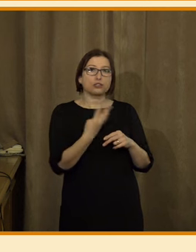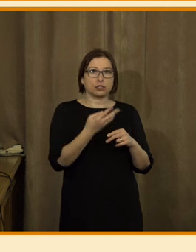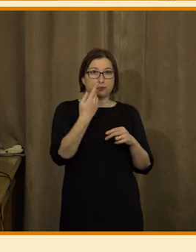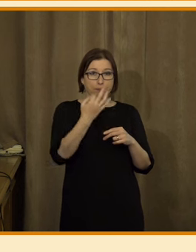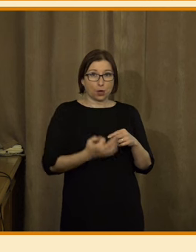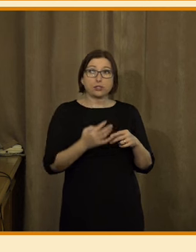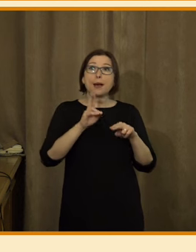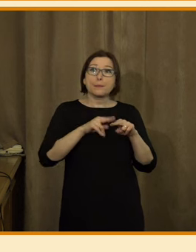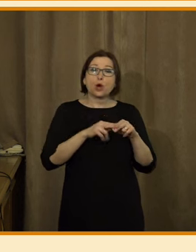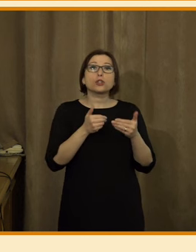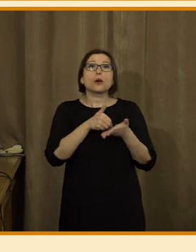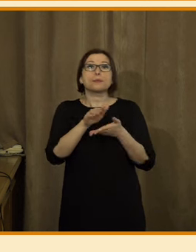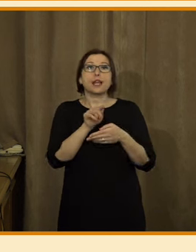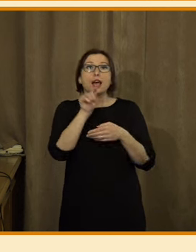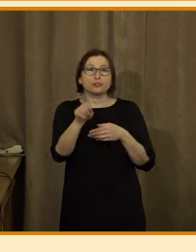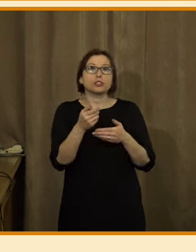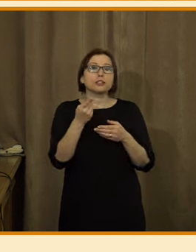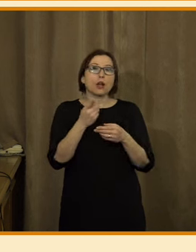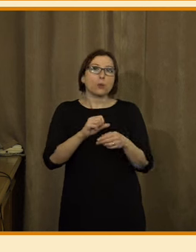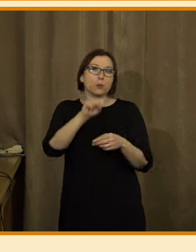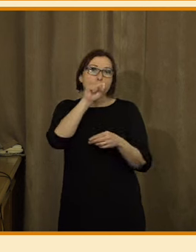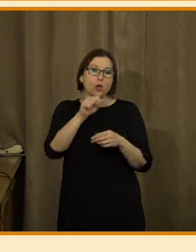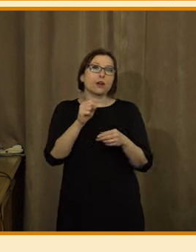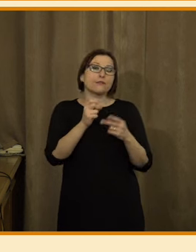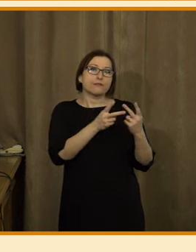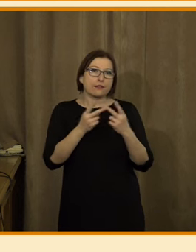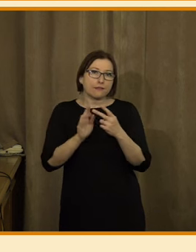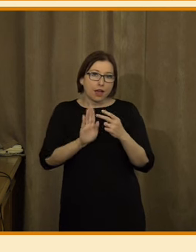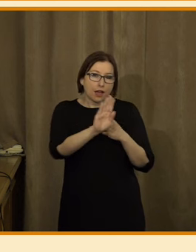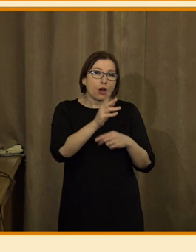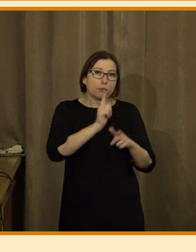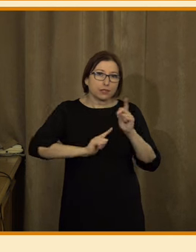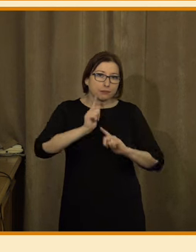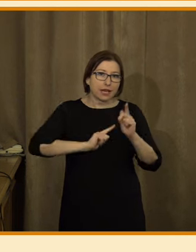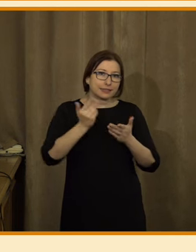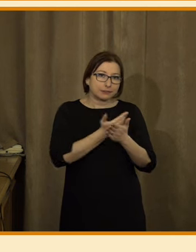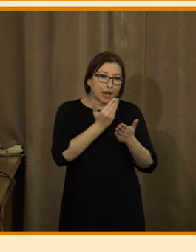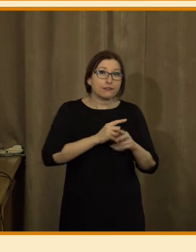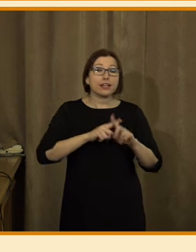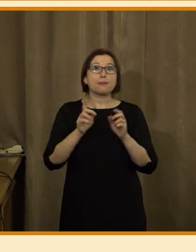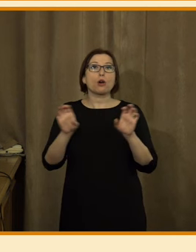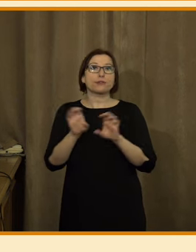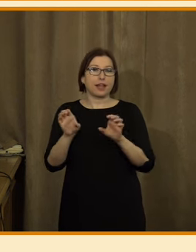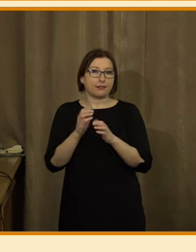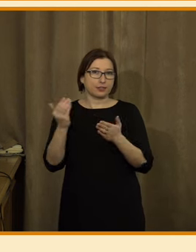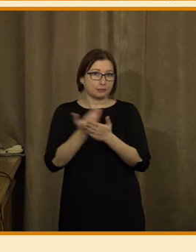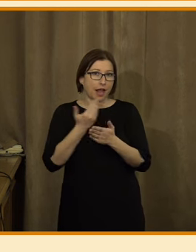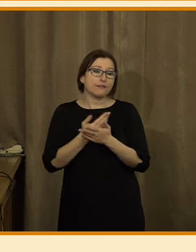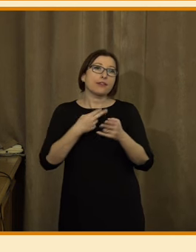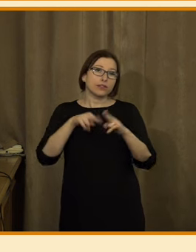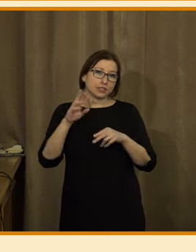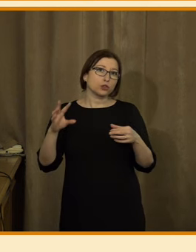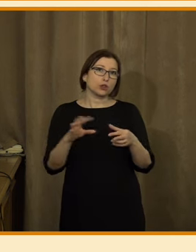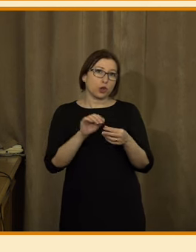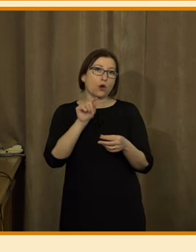je to teprve ten oblíbený spravodajský web nebo portál, následuje televizní stanice, to především u